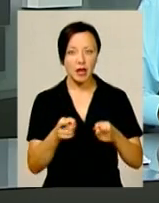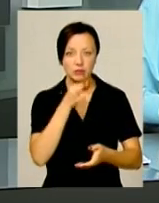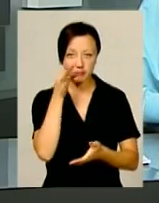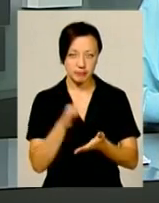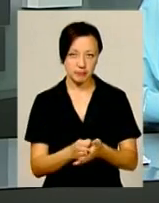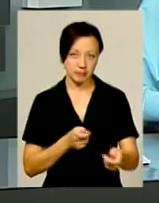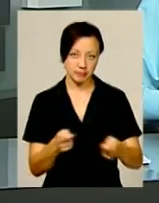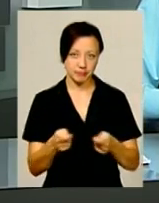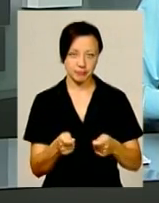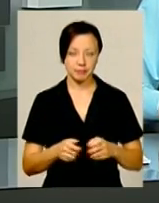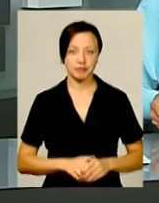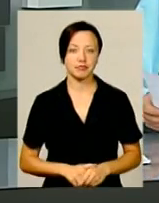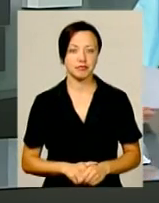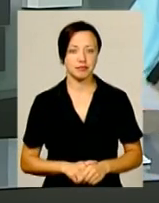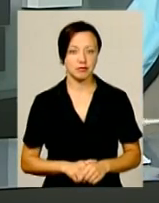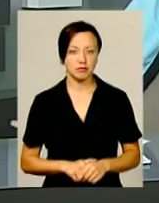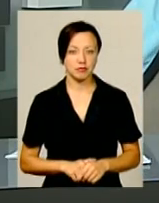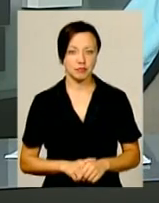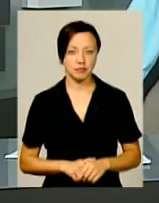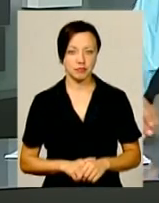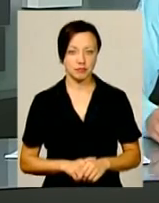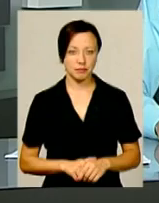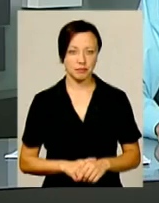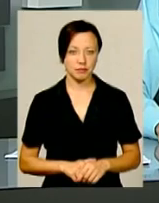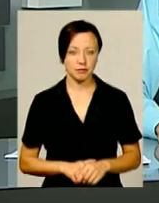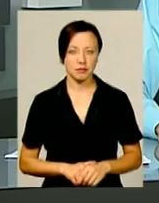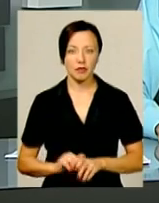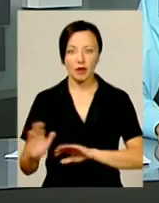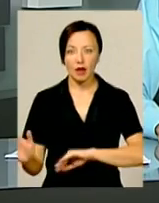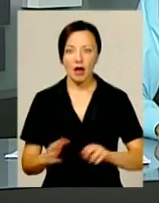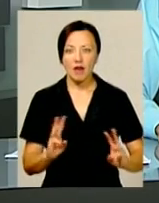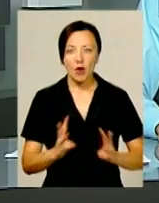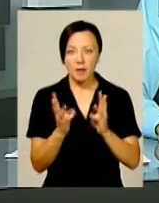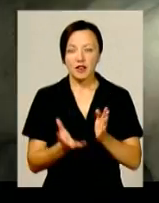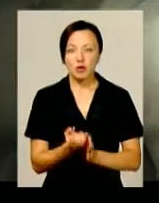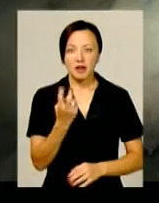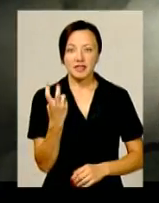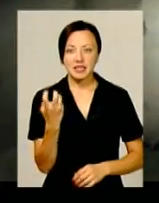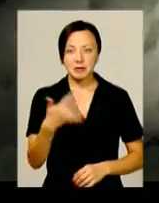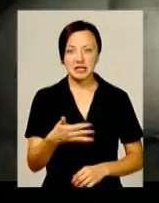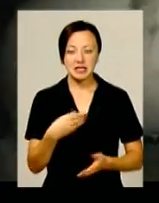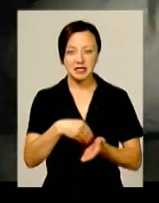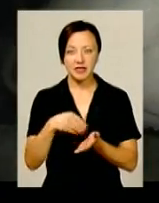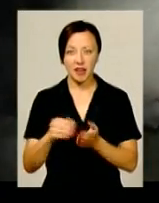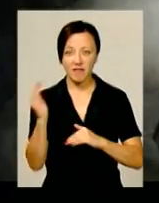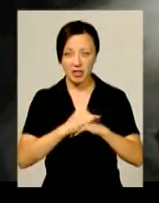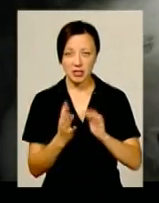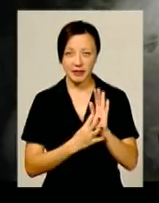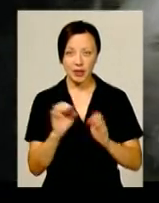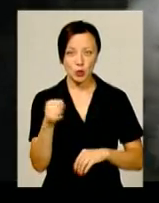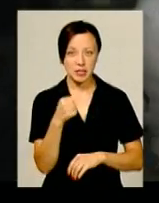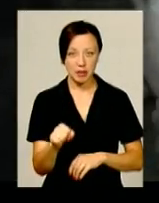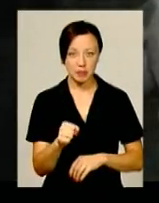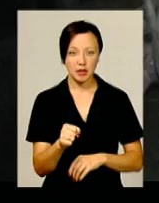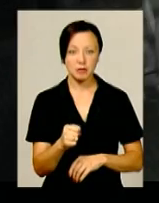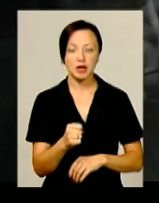до адміністративної відповідальності. Вогнеборців рятували 250 свиней. Ввечері 9 серпня